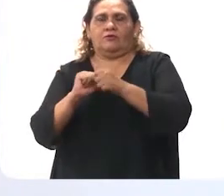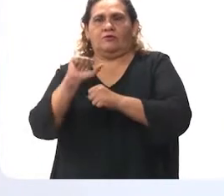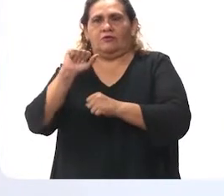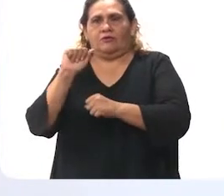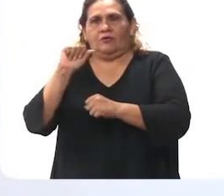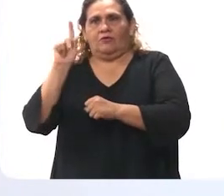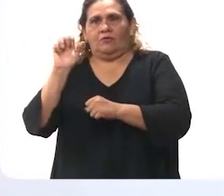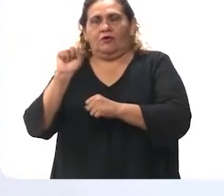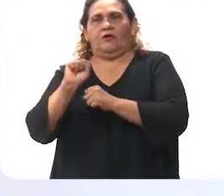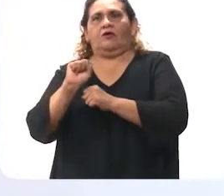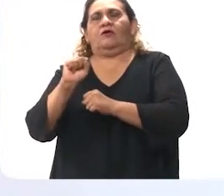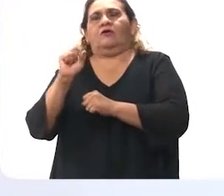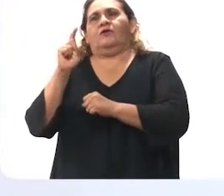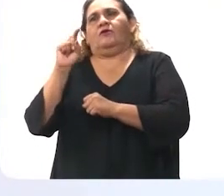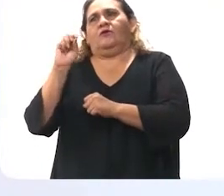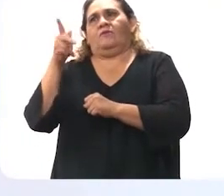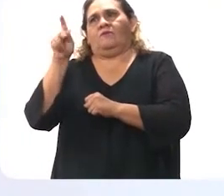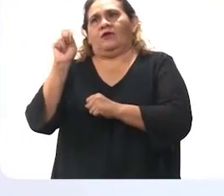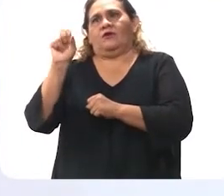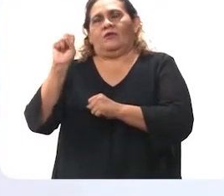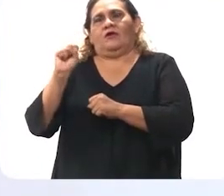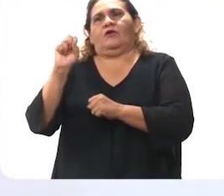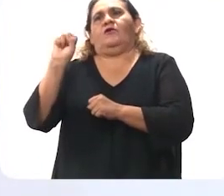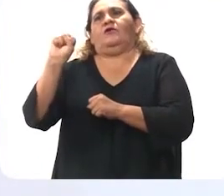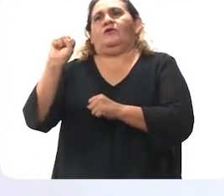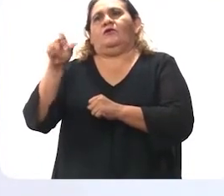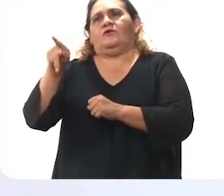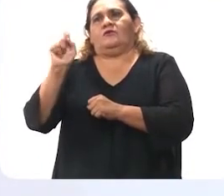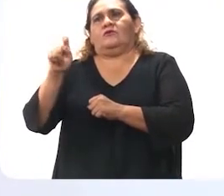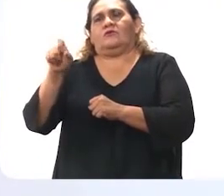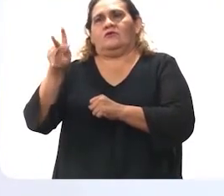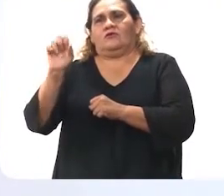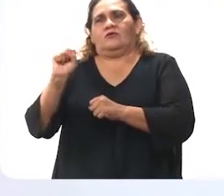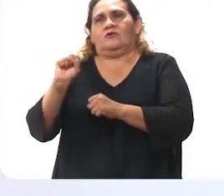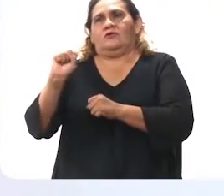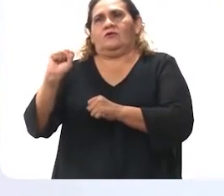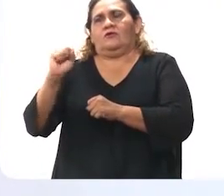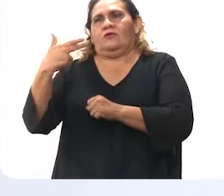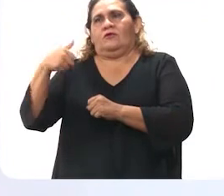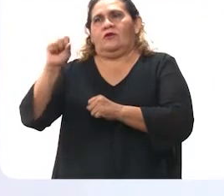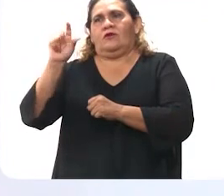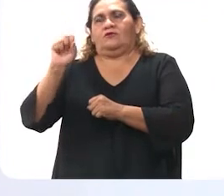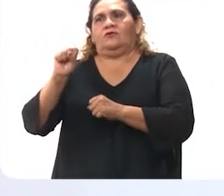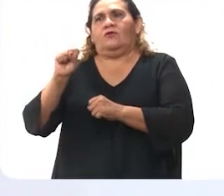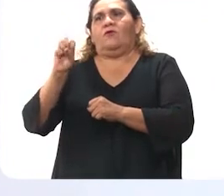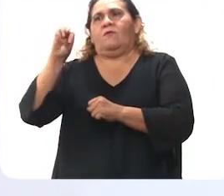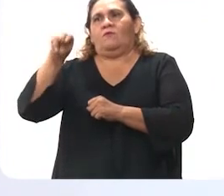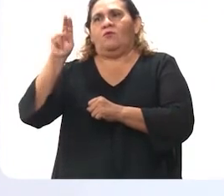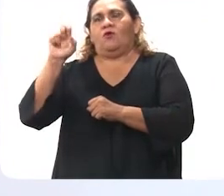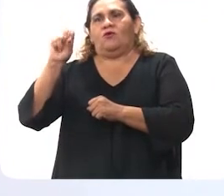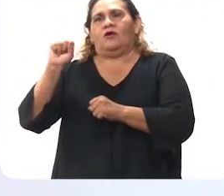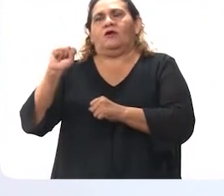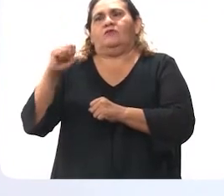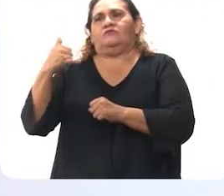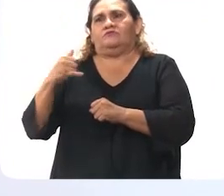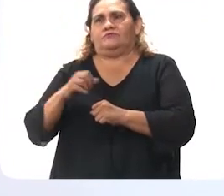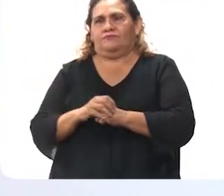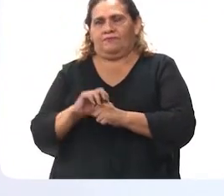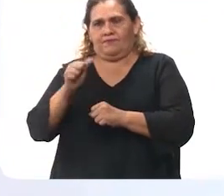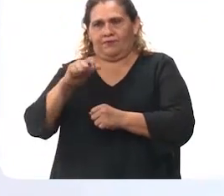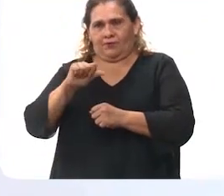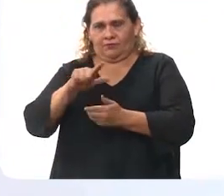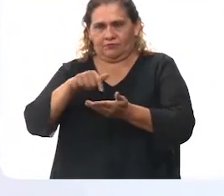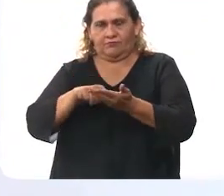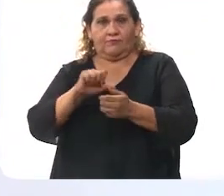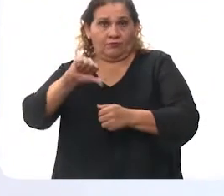Bejant, pejalei kahuzabal ucapelile vacunar yorele coronaviruso. Tiamako yantio 40-49 habo tukajilo abala tinum.